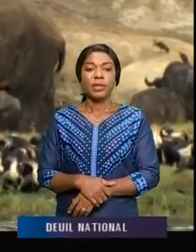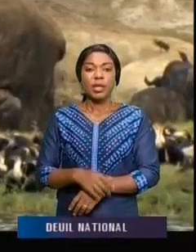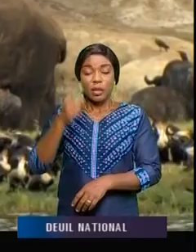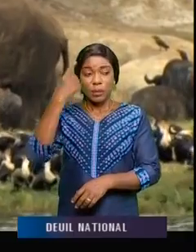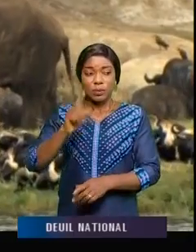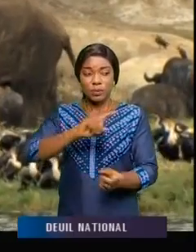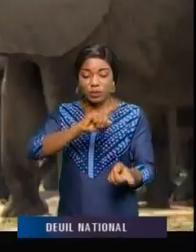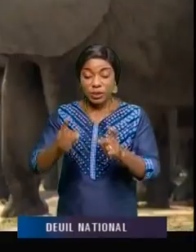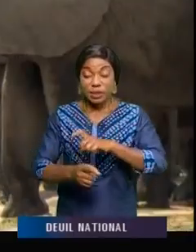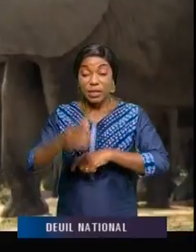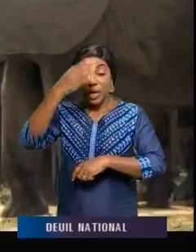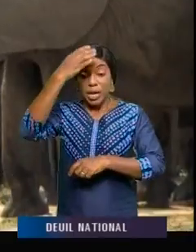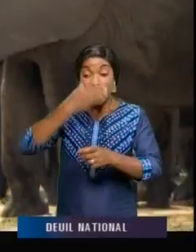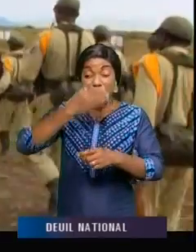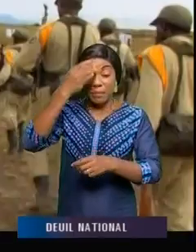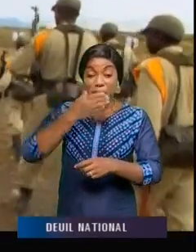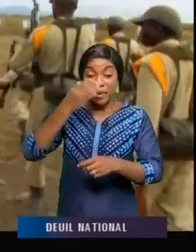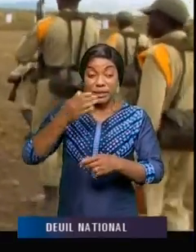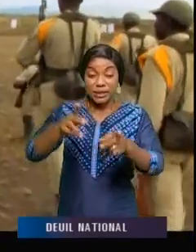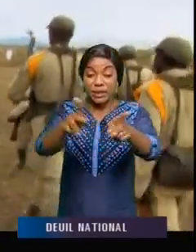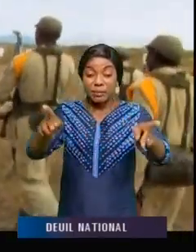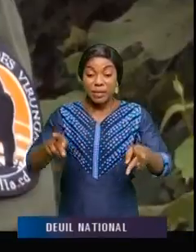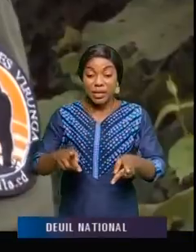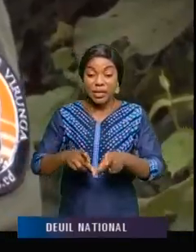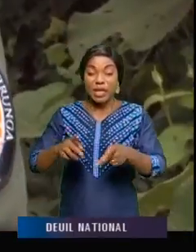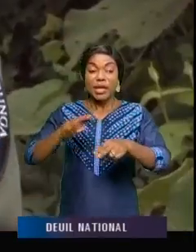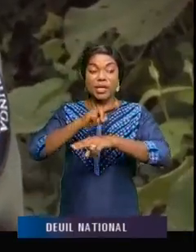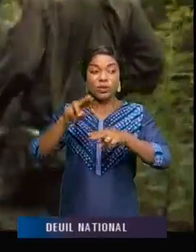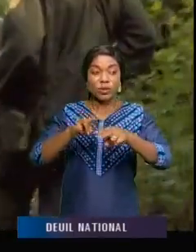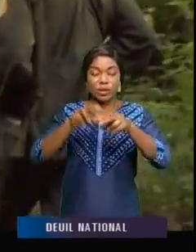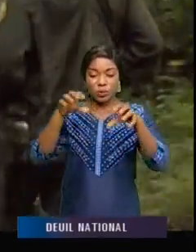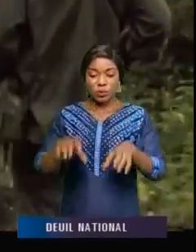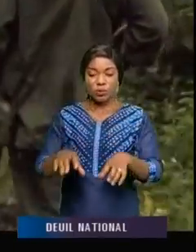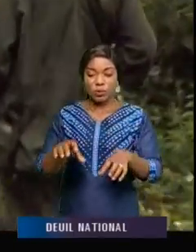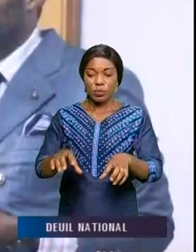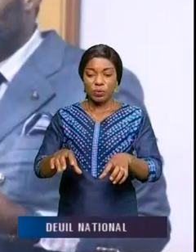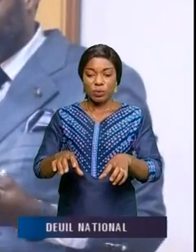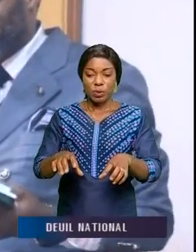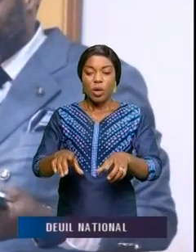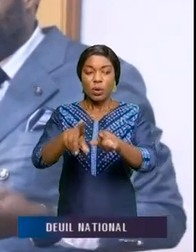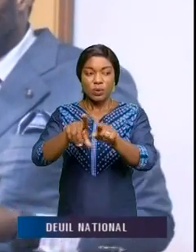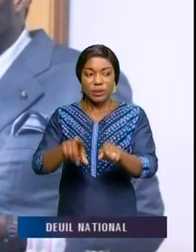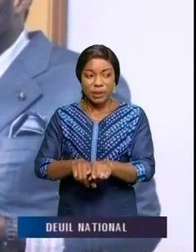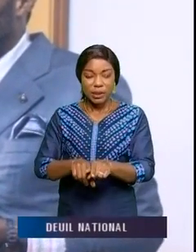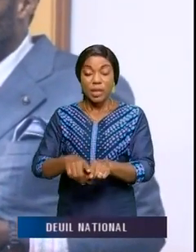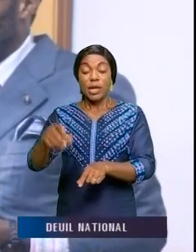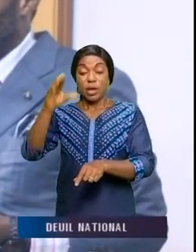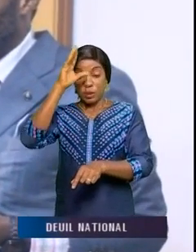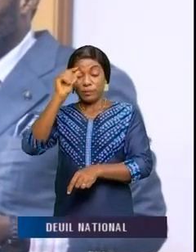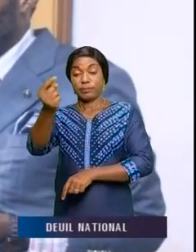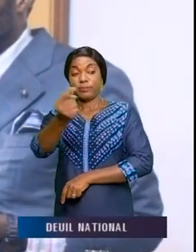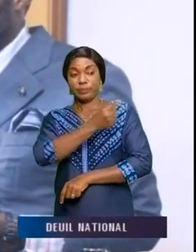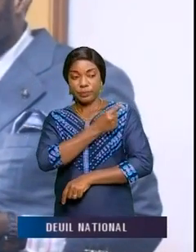'image d'ernue des parcs nationaux et de la protection des écogardes en République démocratique du Congo, Patrick Bourgeois-Bakwa, l